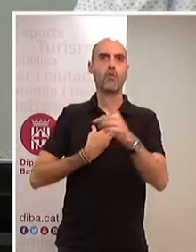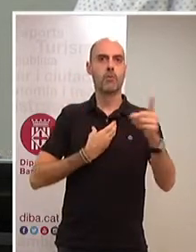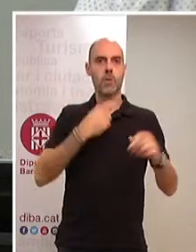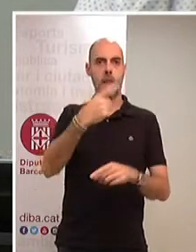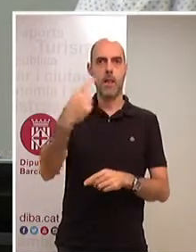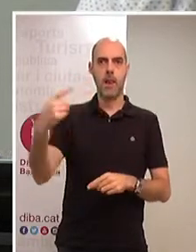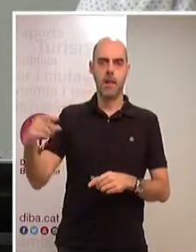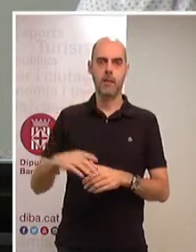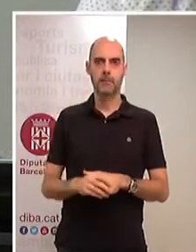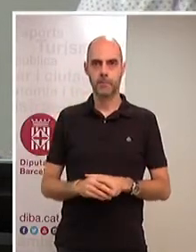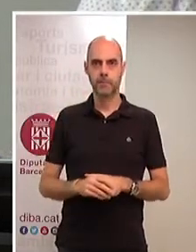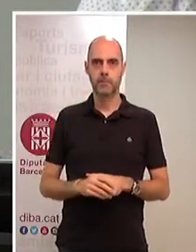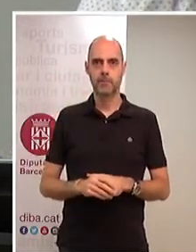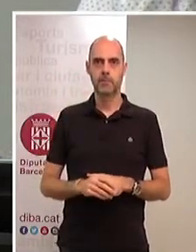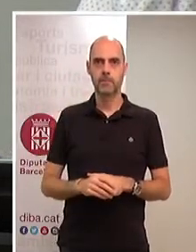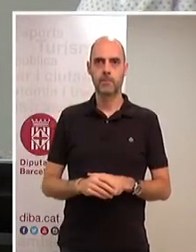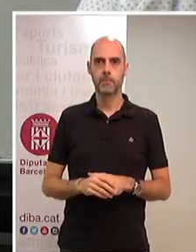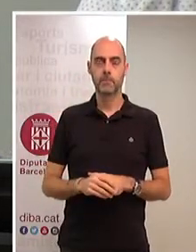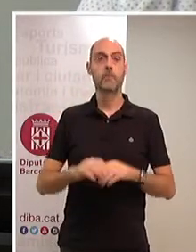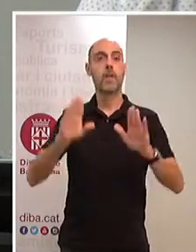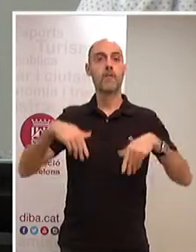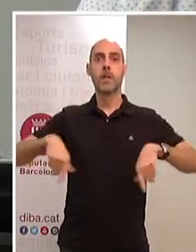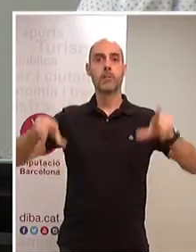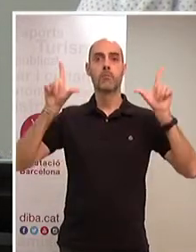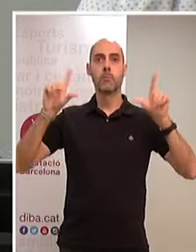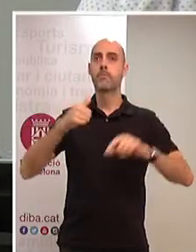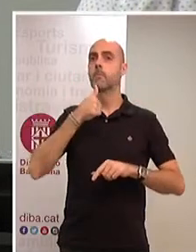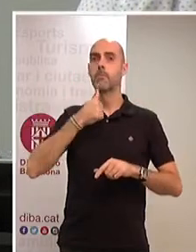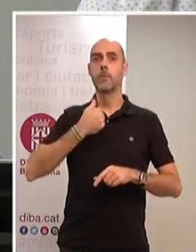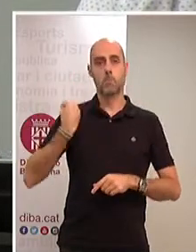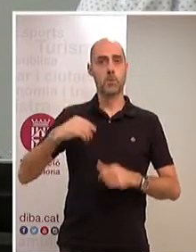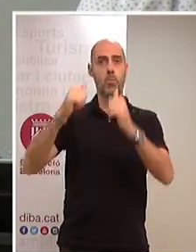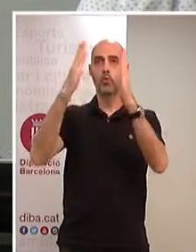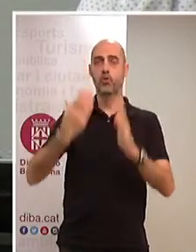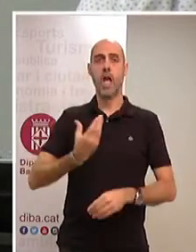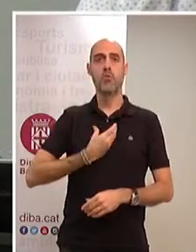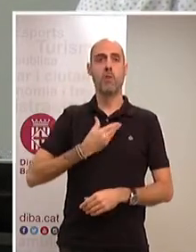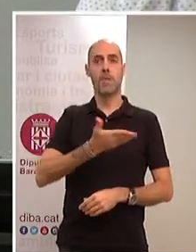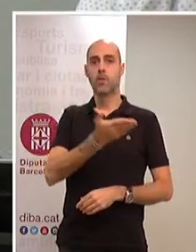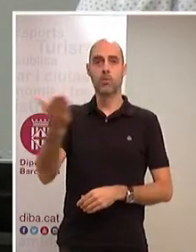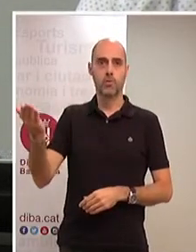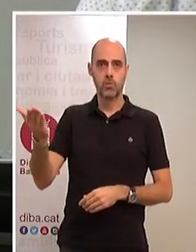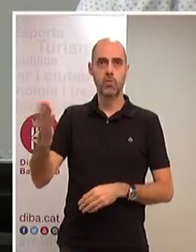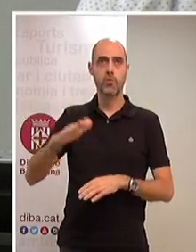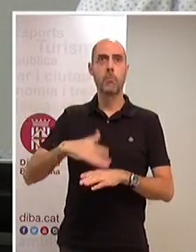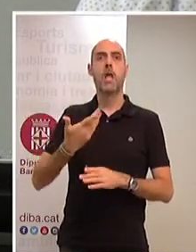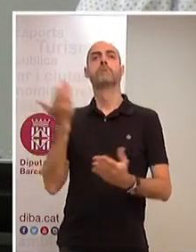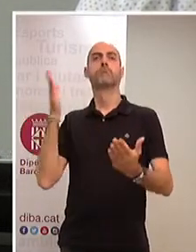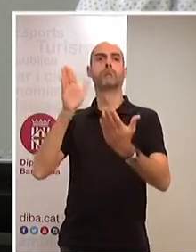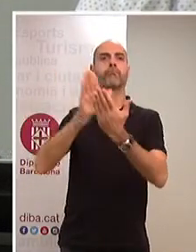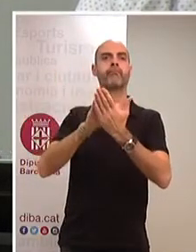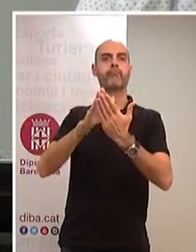realment ser protagonistes de fer front a aquella emergència social